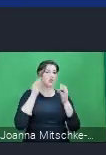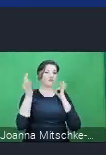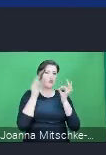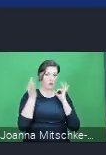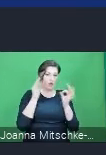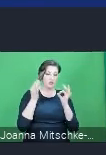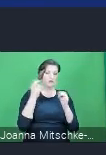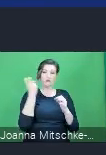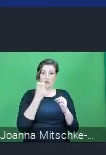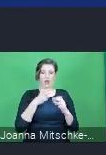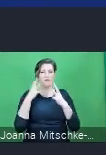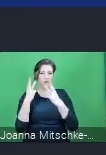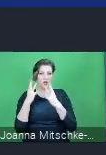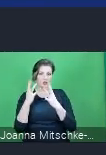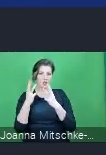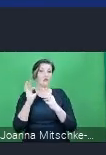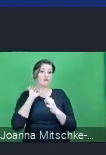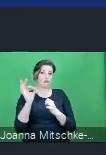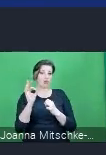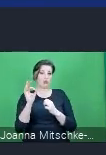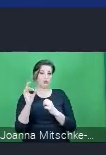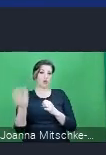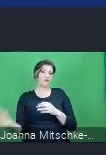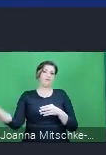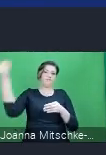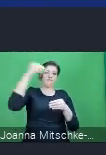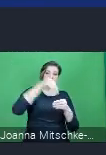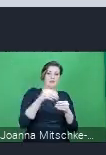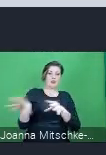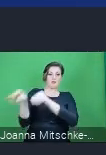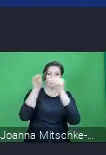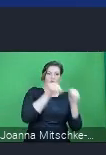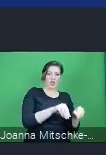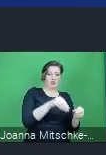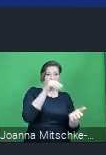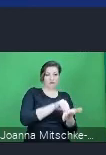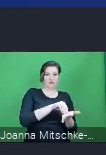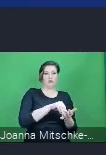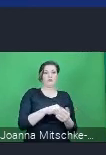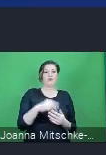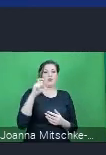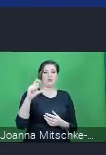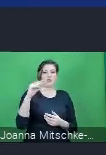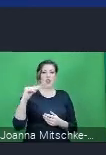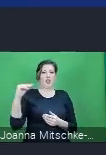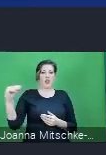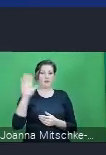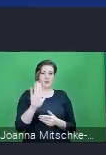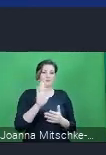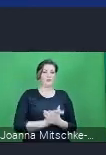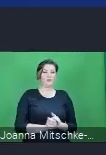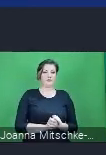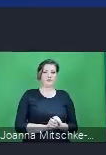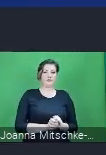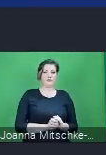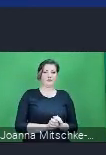mogą być zaczerpnięte właśnie do centralnej ewidencji emisyjności budynków. To jest generalnie